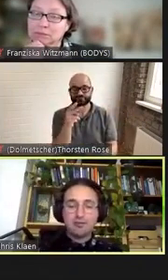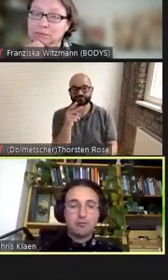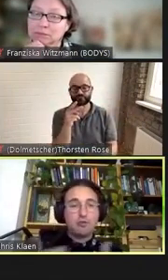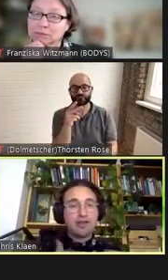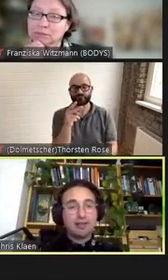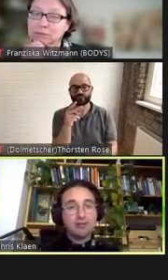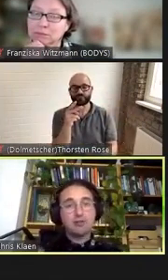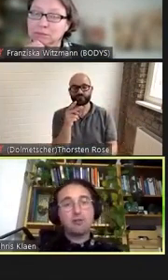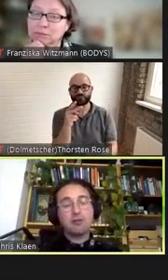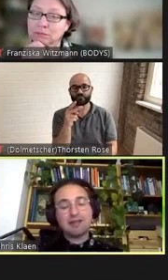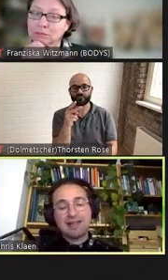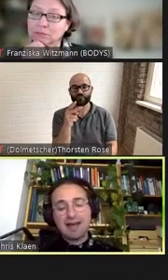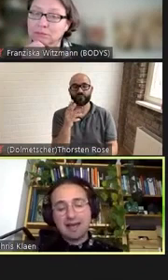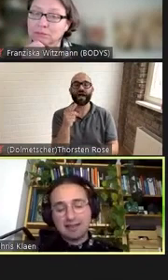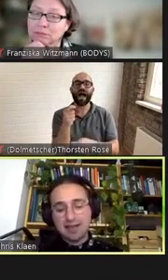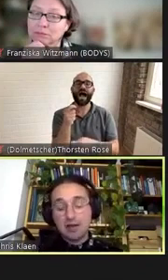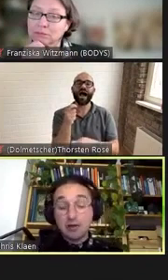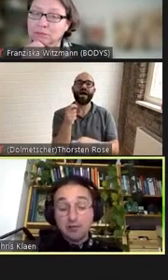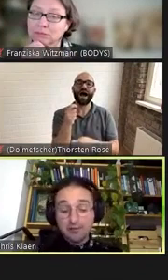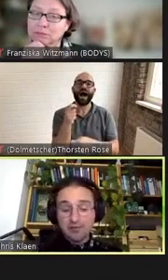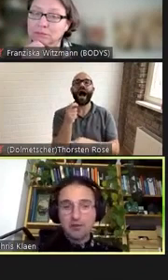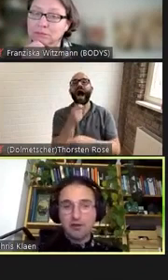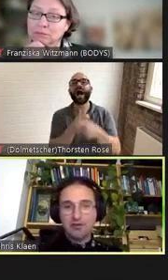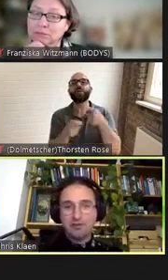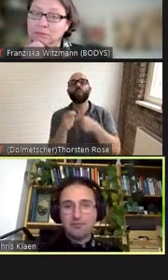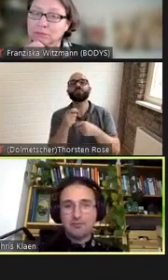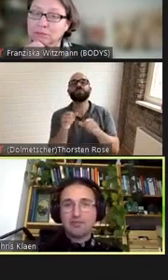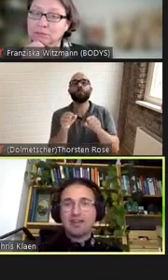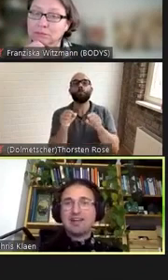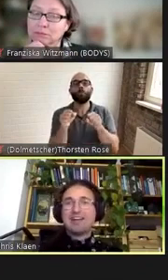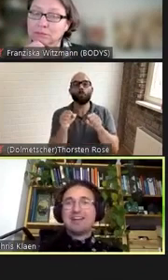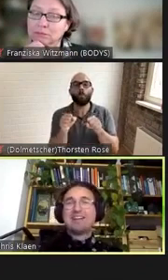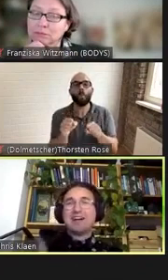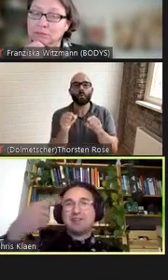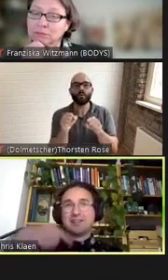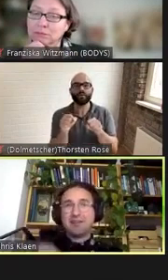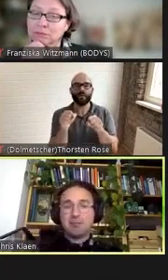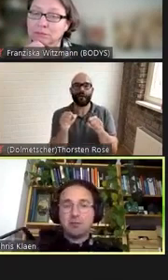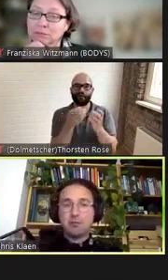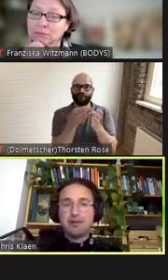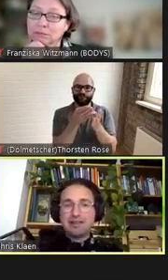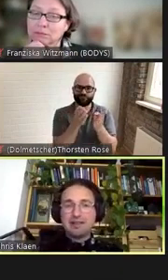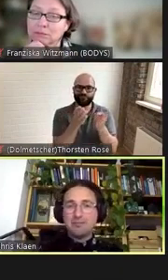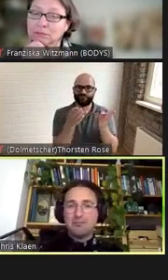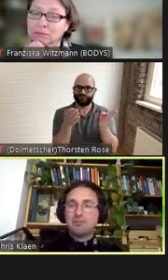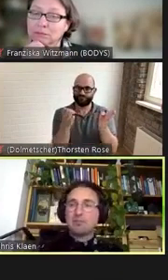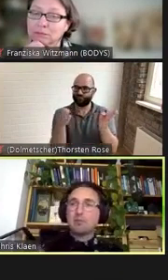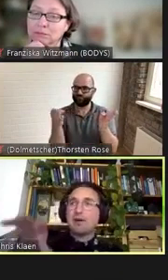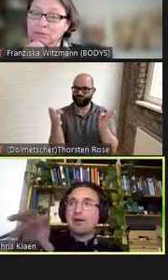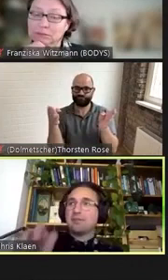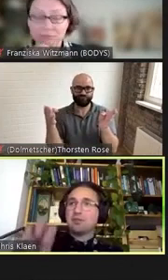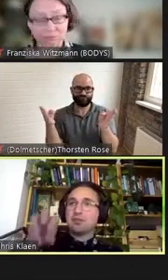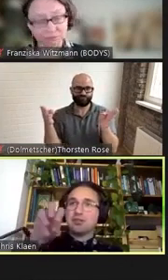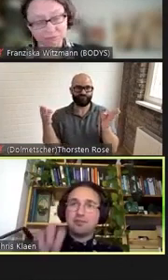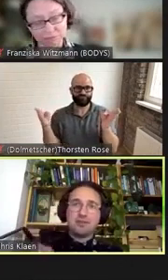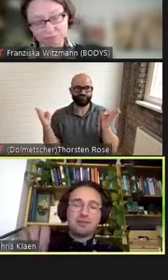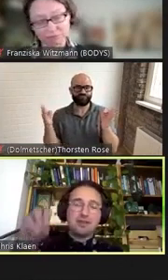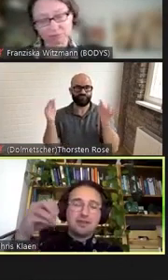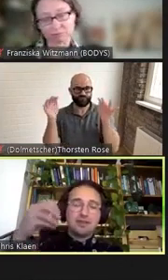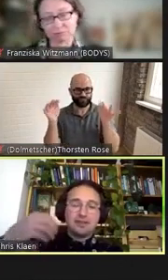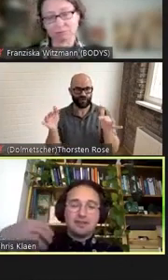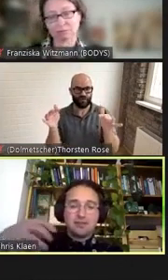Handlungsräume oder Handlungsräume im Kleinen eröffnen können, dadurch, dass wir ein Problem über eine